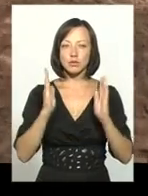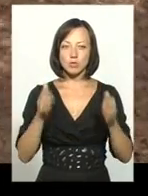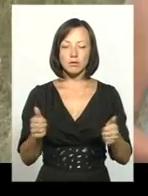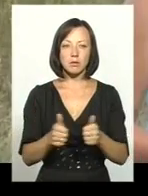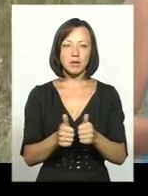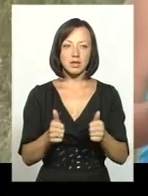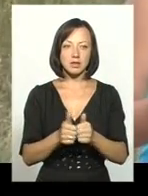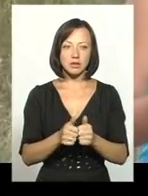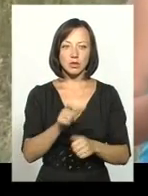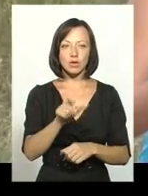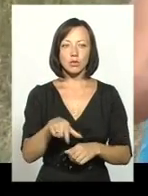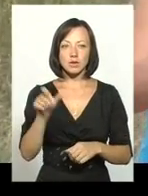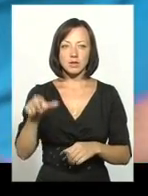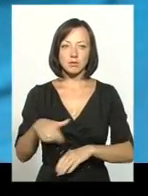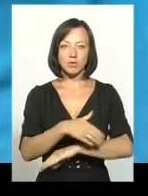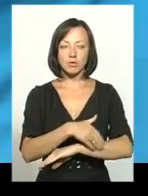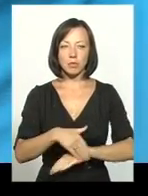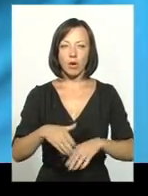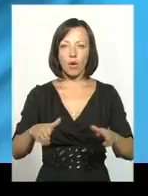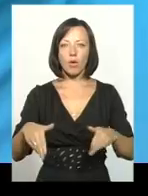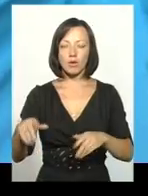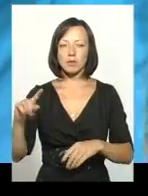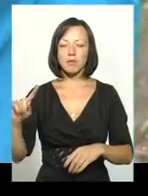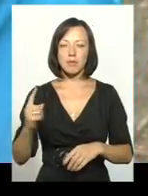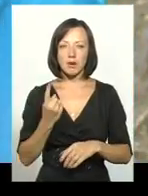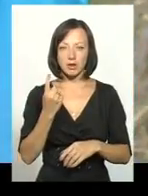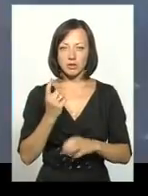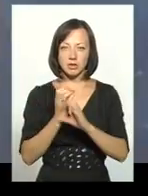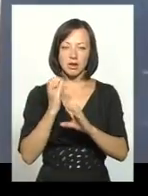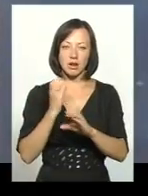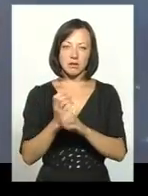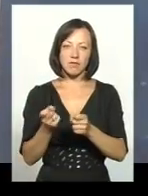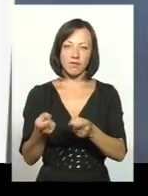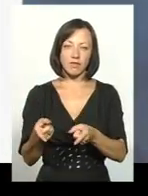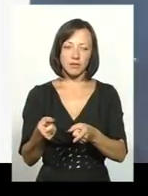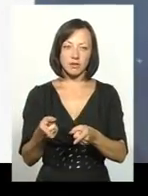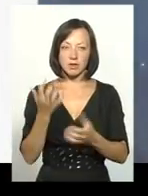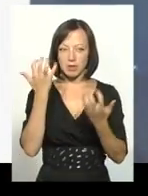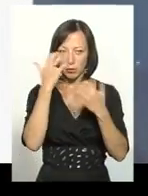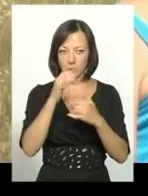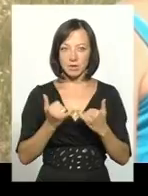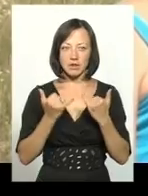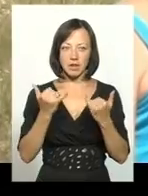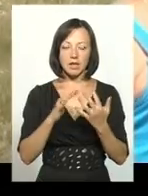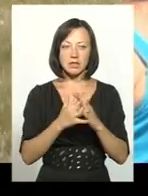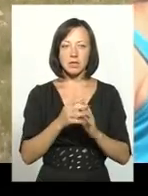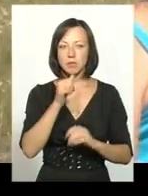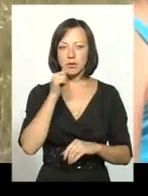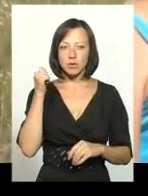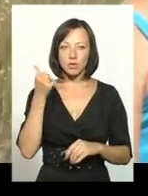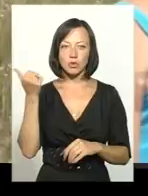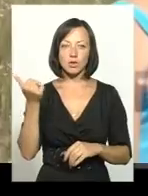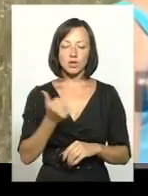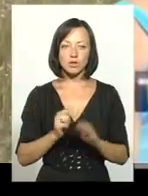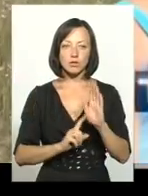близькості з людськими обійстями та городами. Перші крази вивантажилися непомітно для селян. Минулої неділі